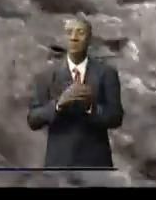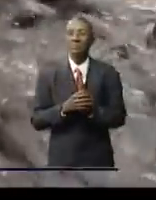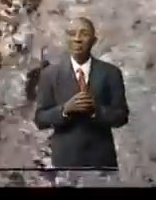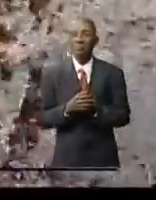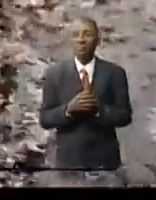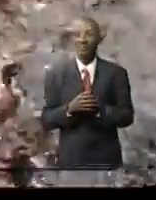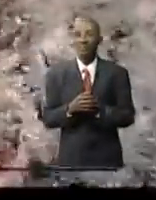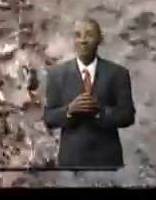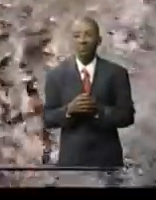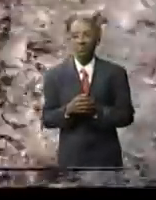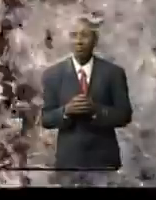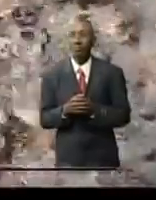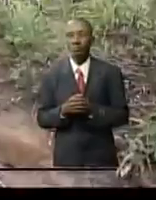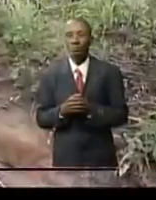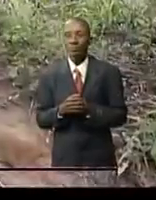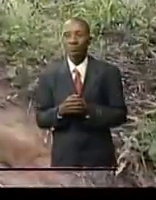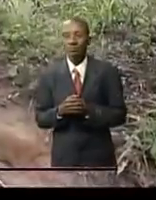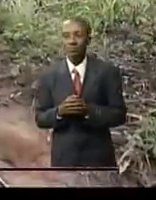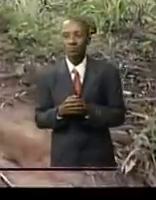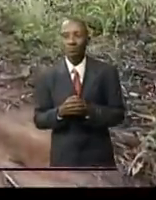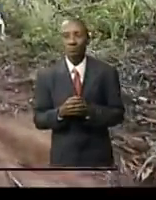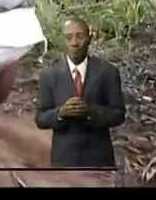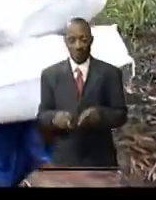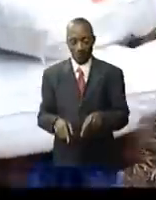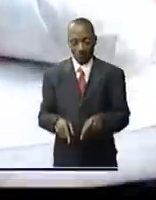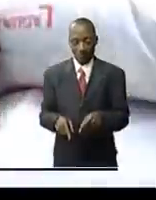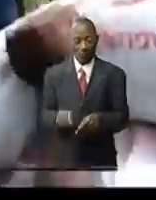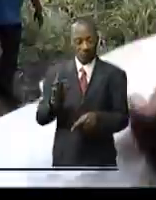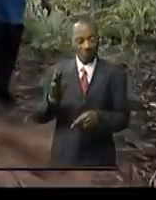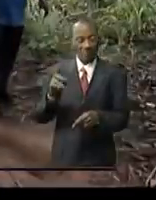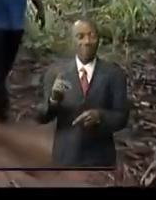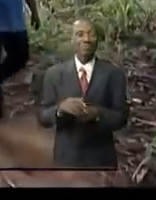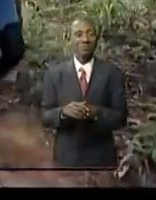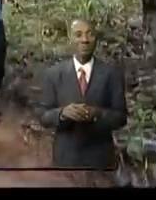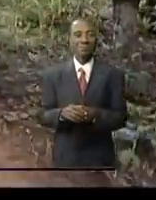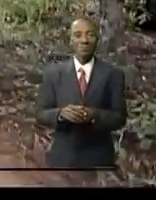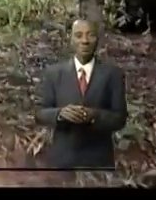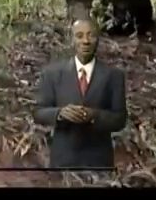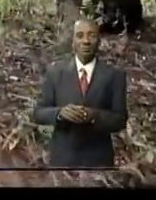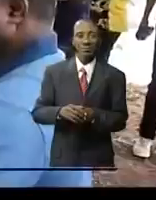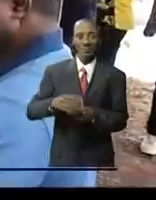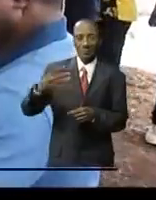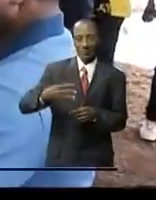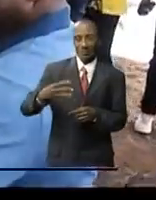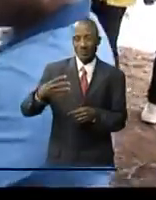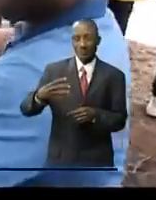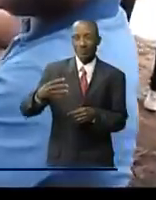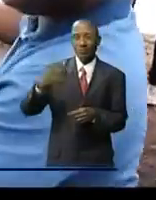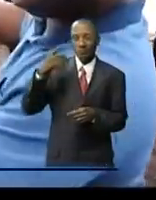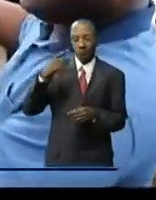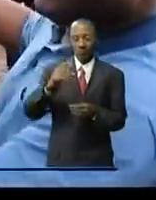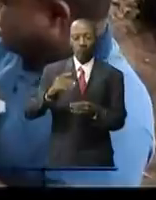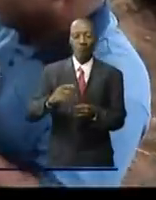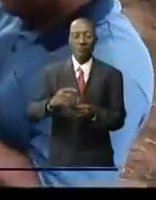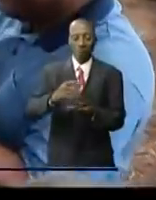poissons congolais à Kinshasa, c'est possible et dans un proche avenir. Cette quatrième phase de distribution des alevins et leurs aliments